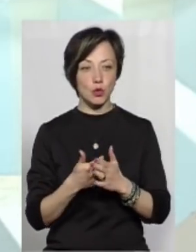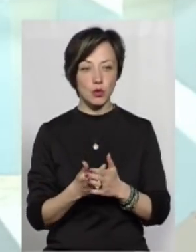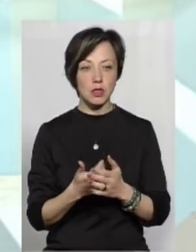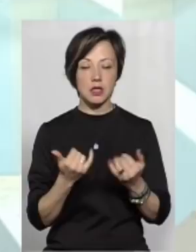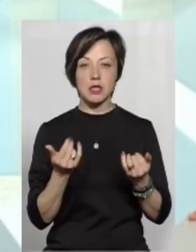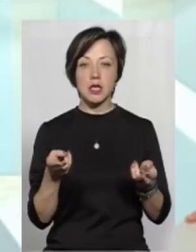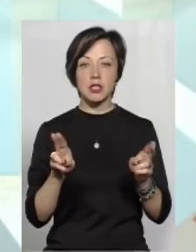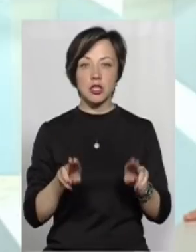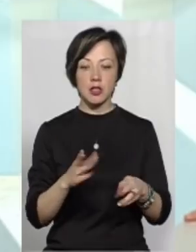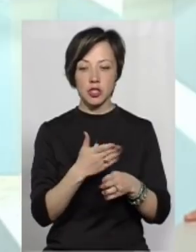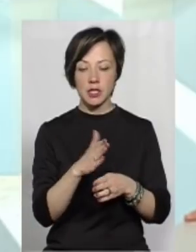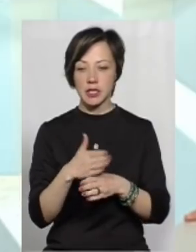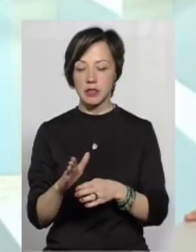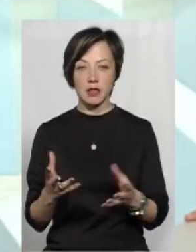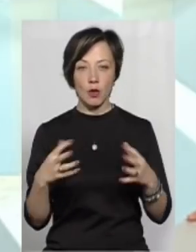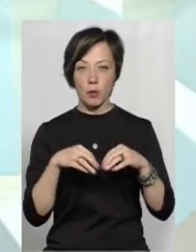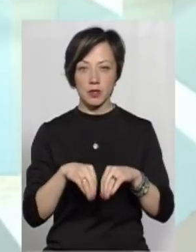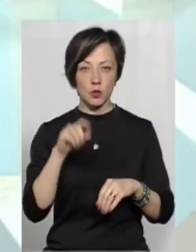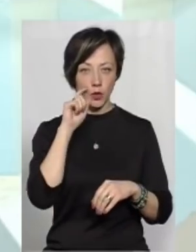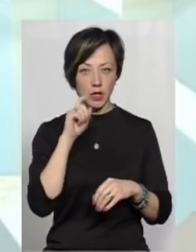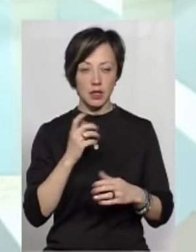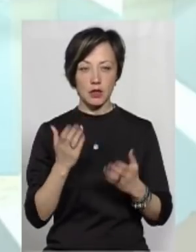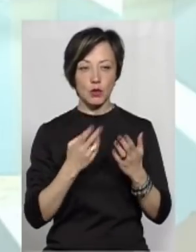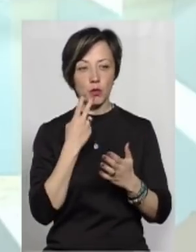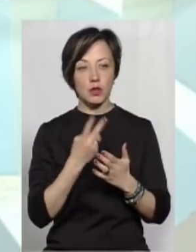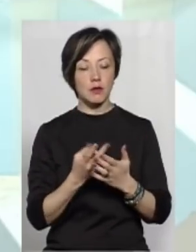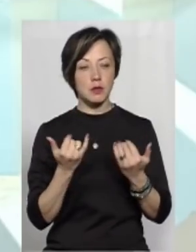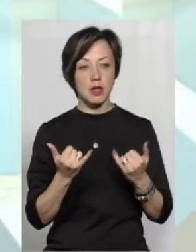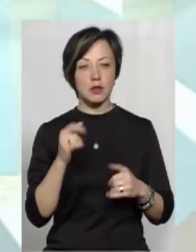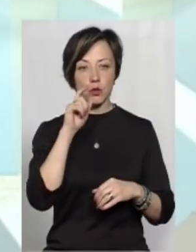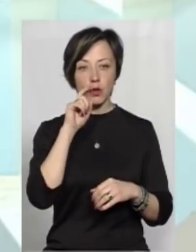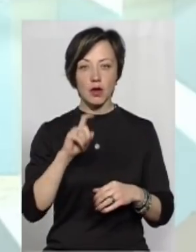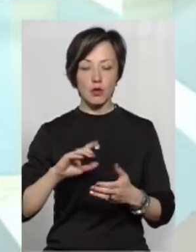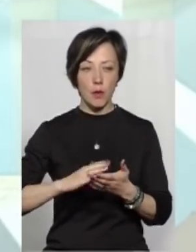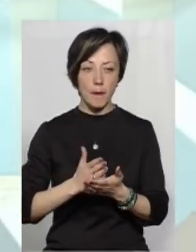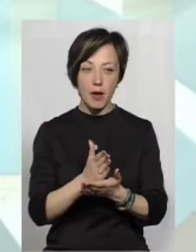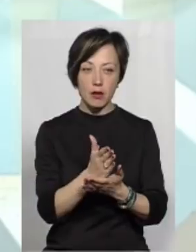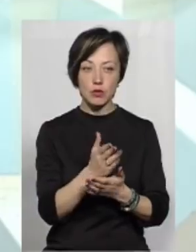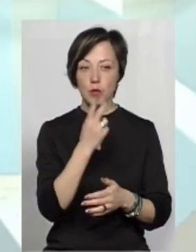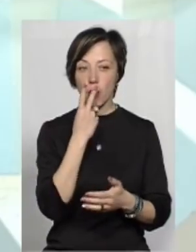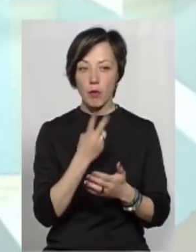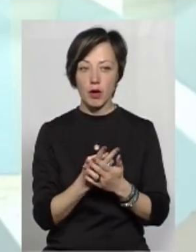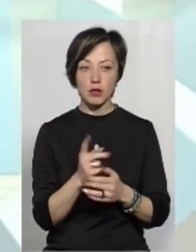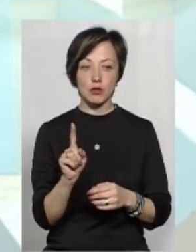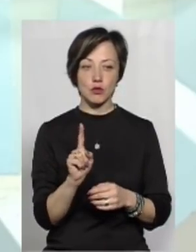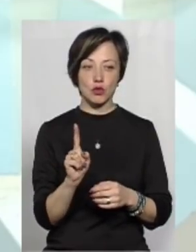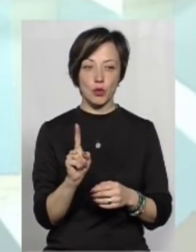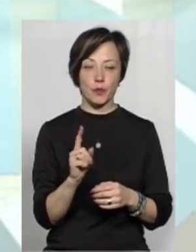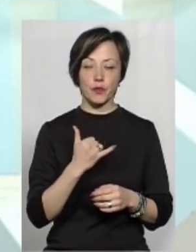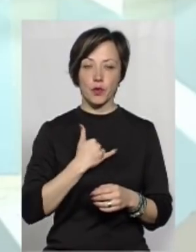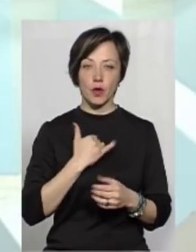залишаються такі частинки необ'єднаної України. Якщо ми подивимося зараз на українську мапу, ми побачимо, що в нас є